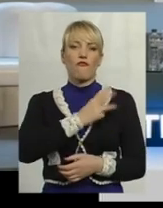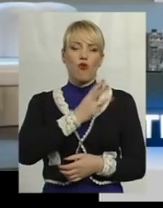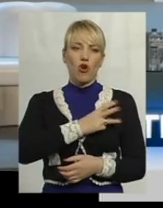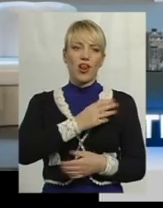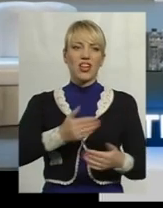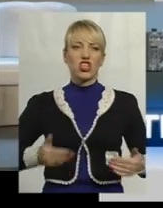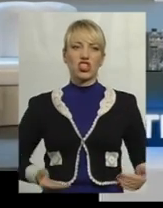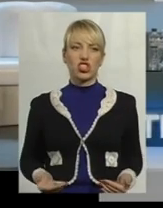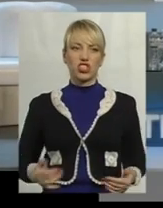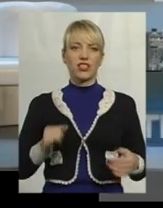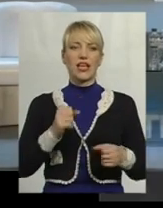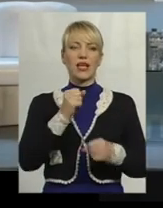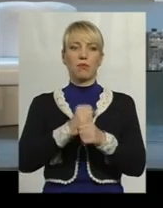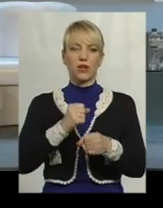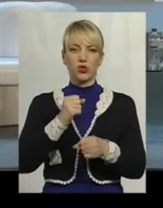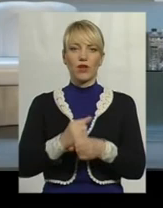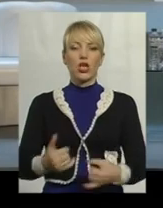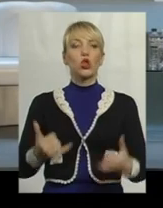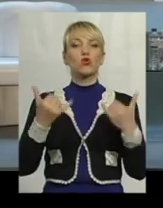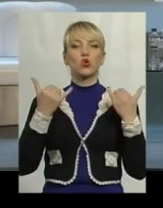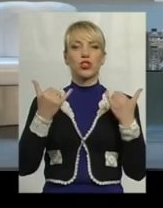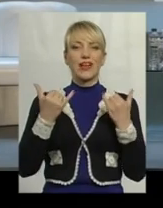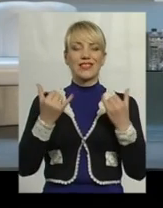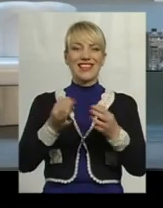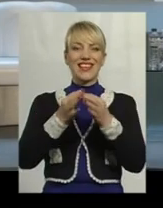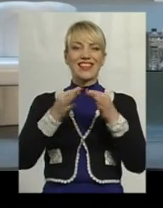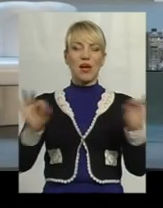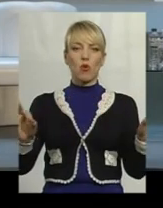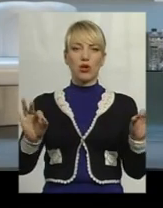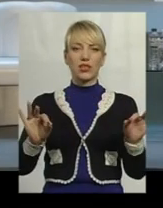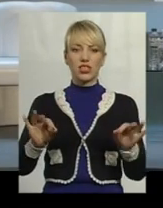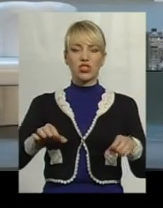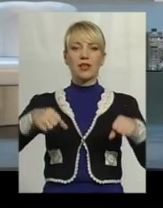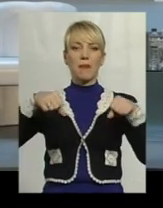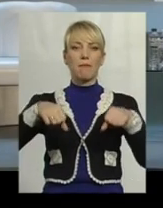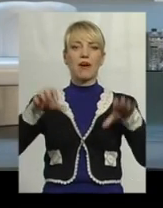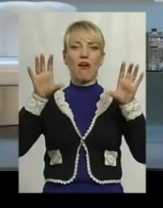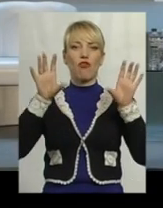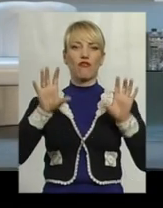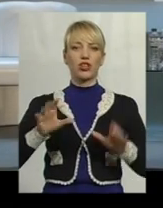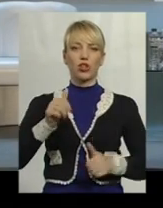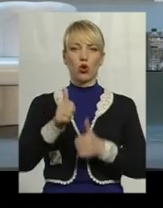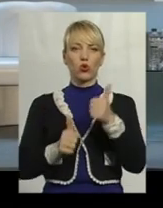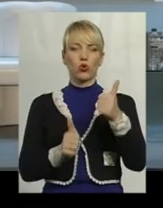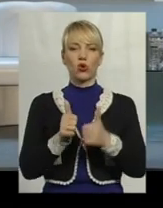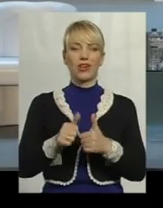в сучасні, демократичні, правові, конкретно здатні